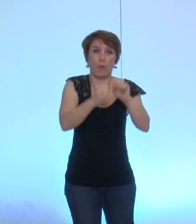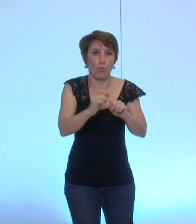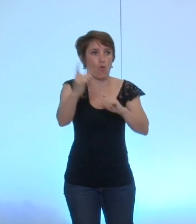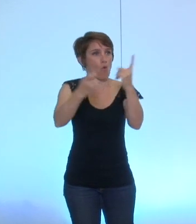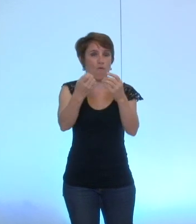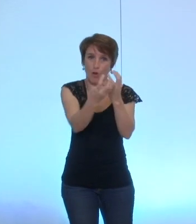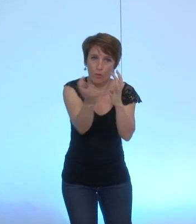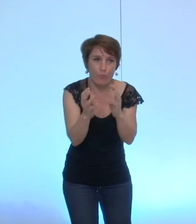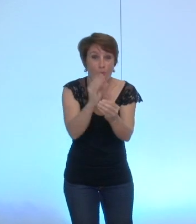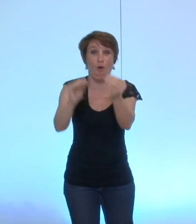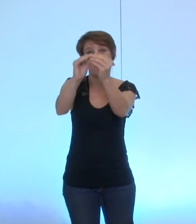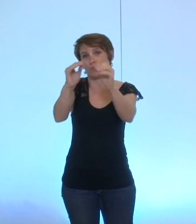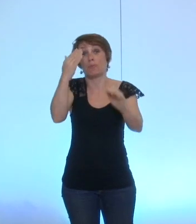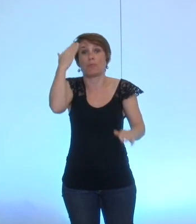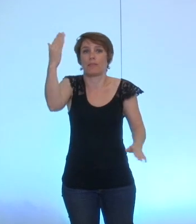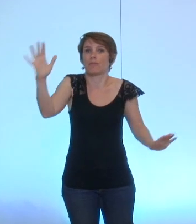allez monsieur Brond